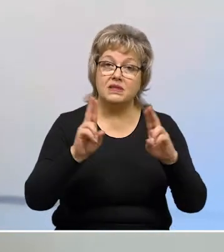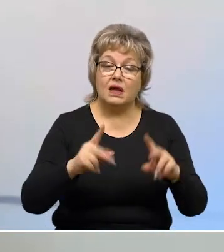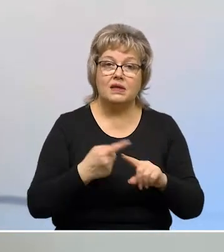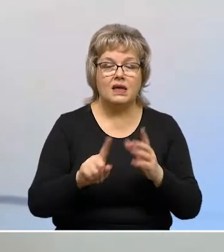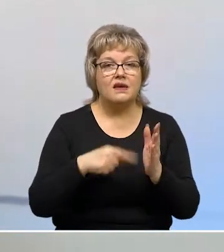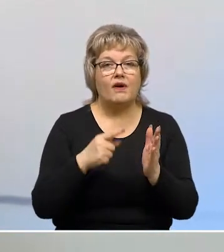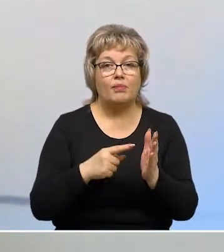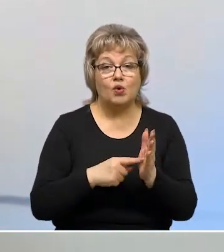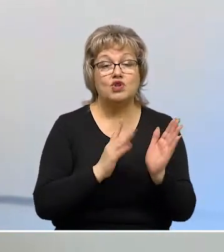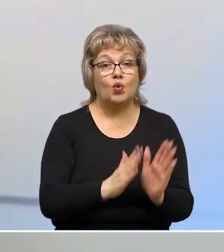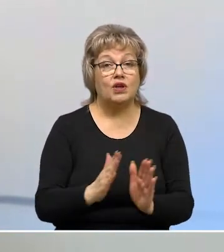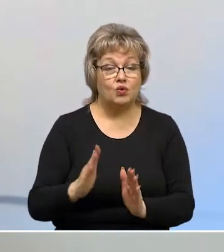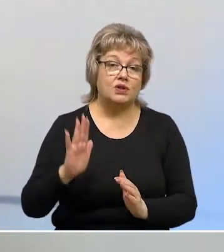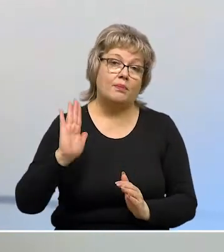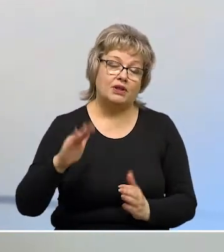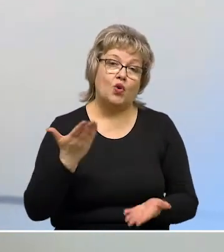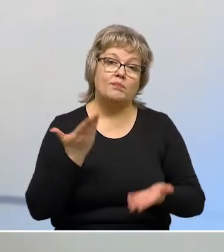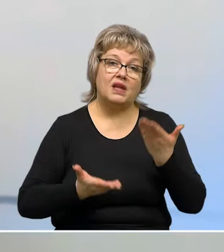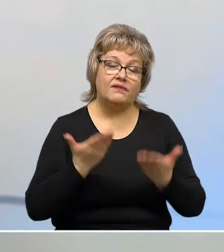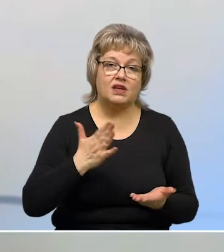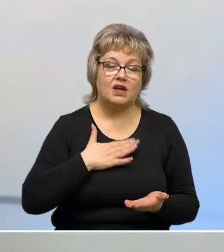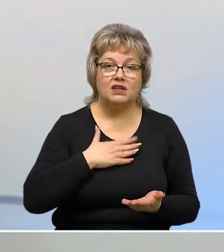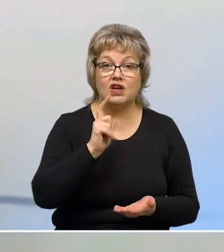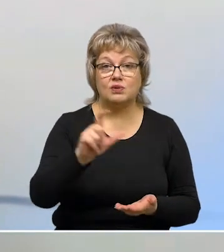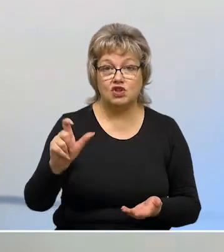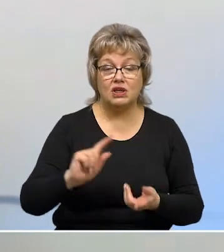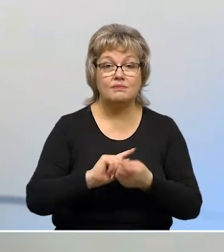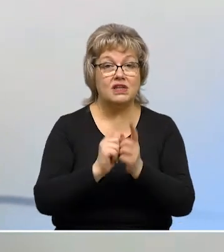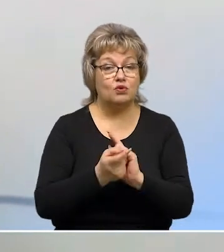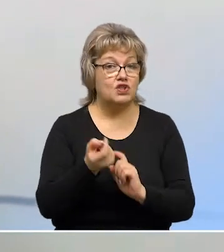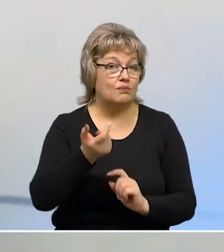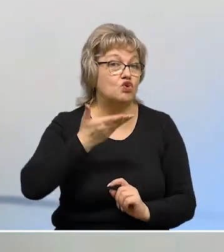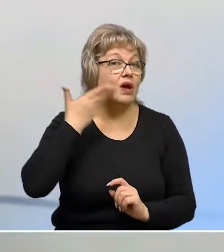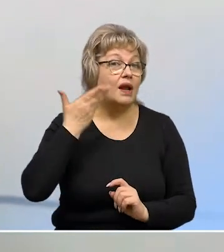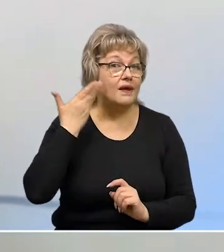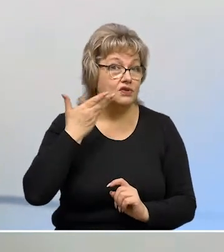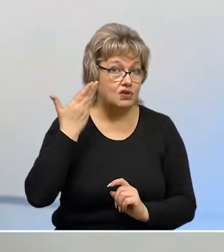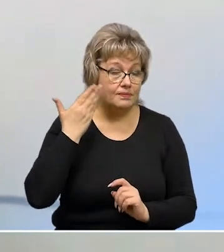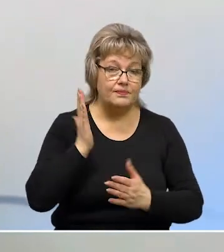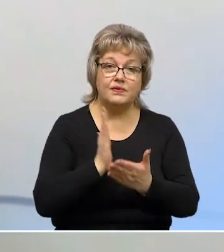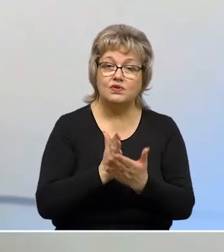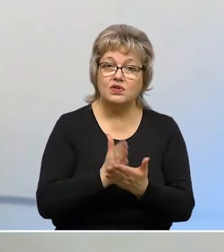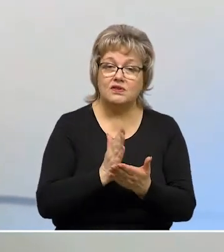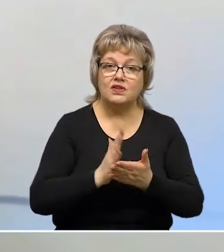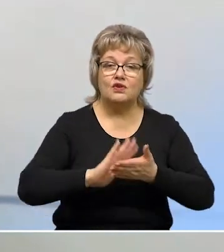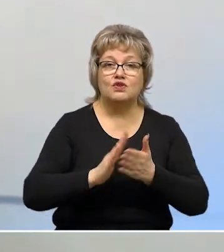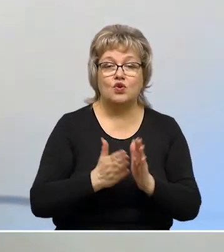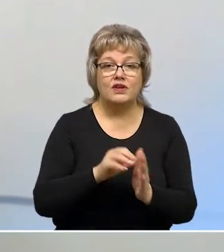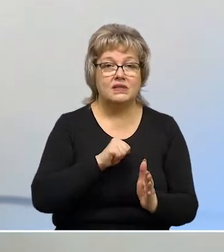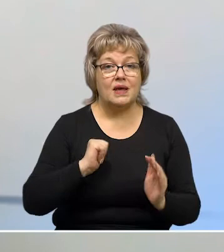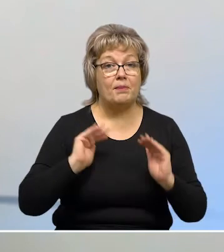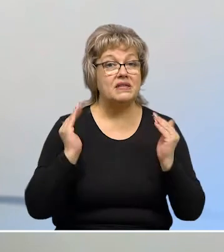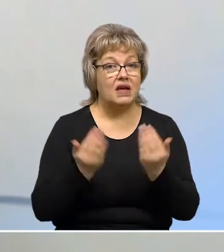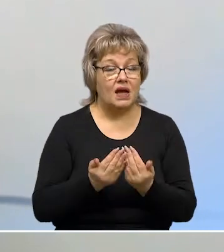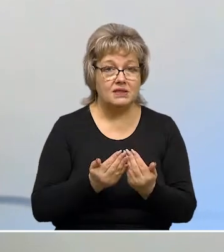эти вопросы урегулируют, ну, после этого наверняка нашим жителям становится немножко легче существовать в условиях